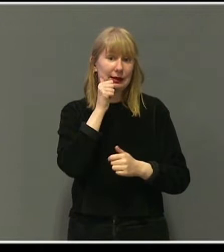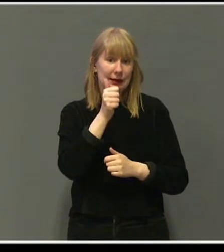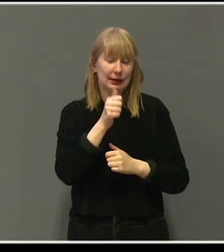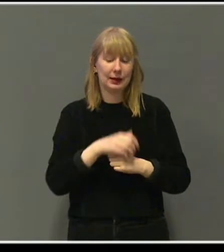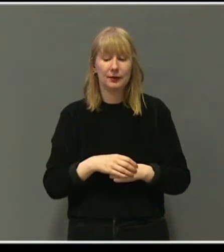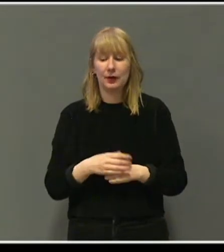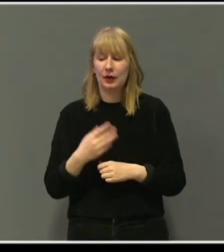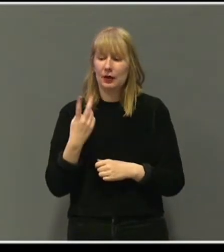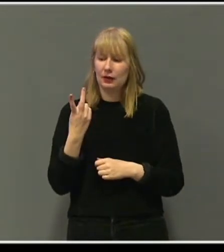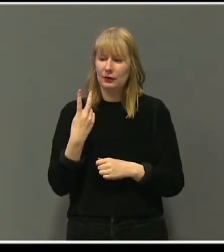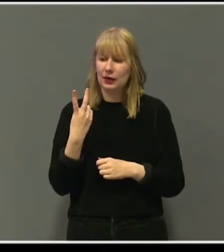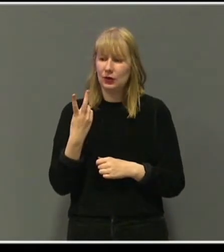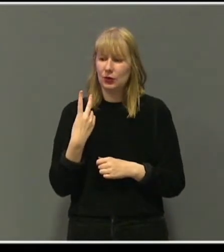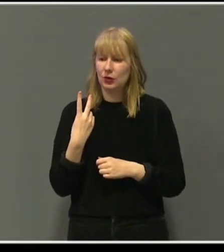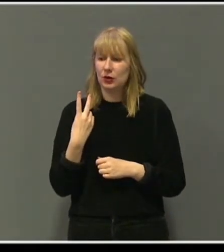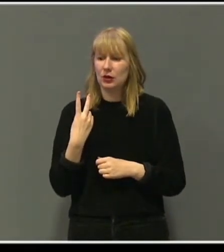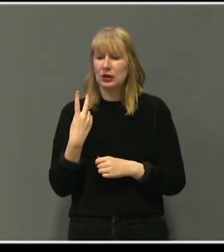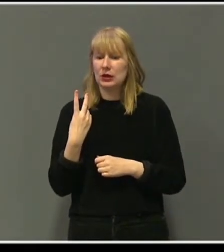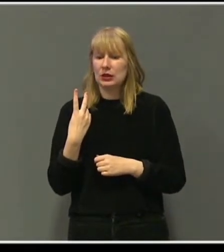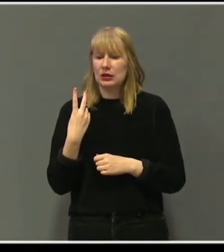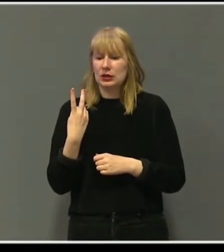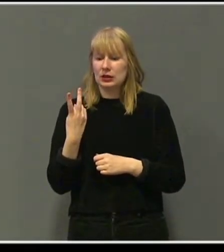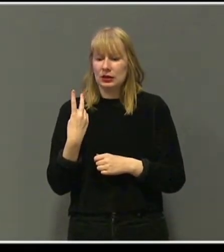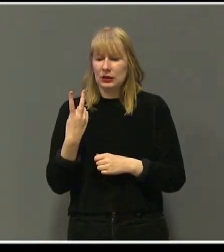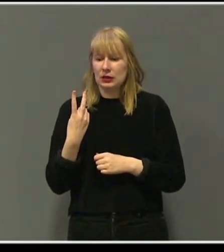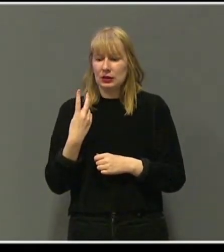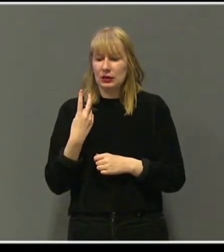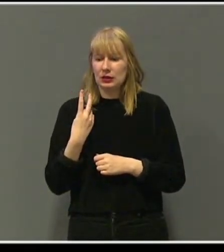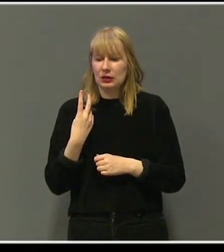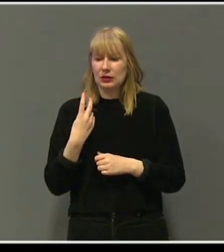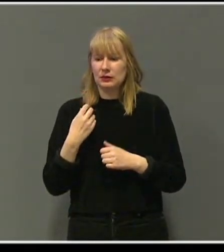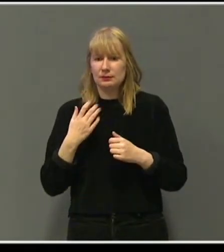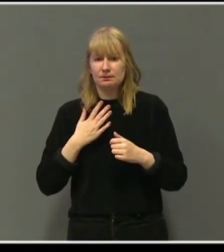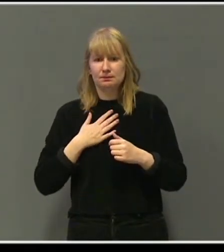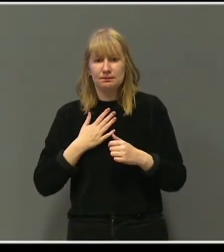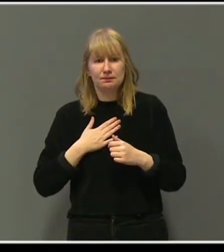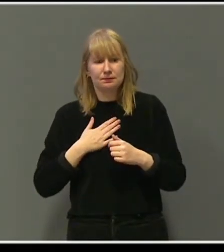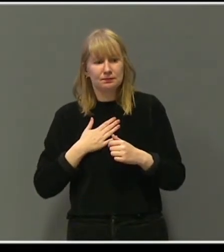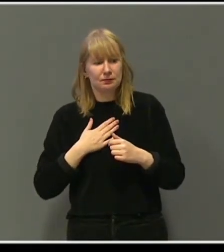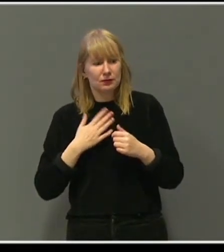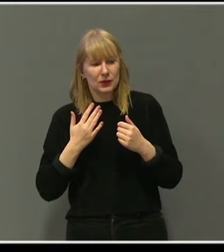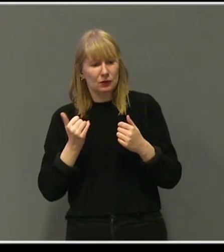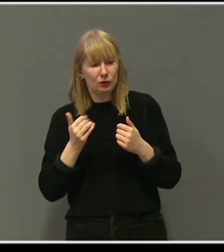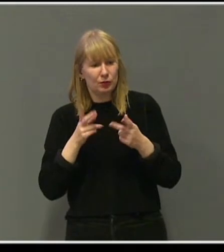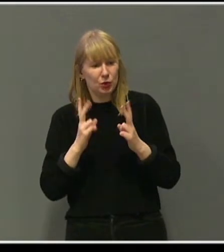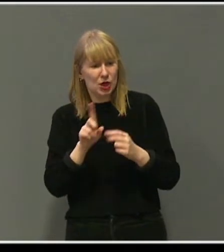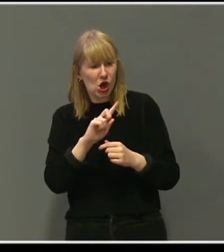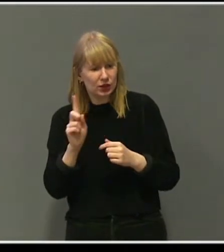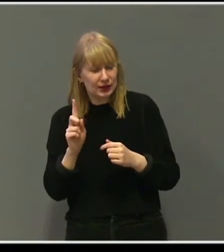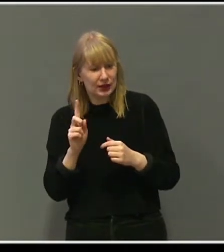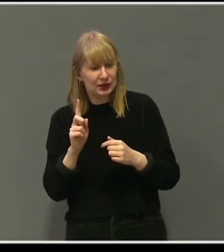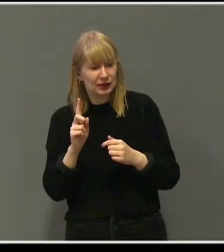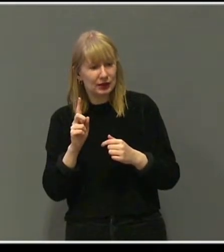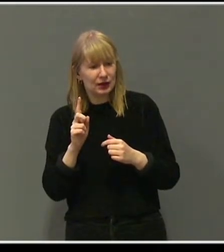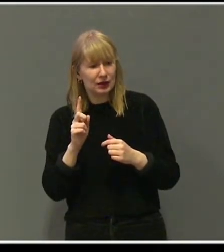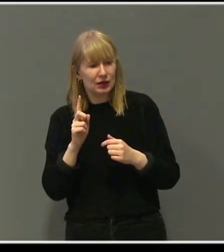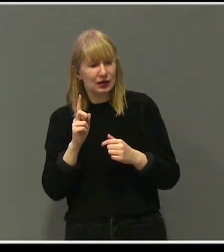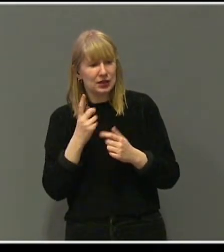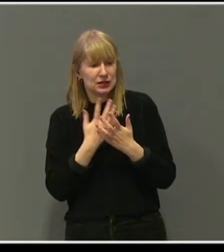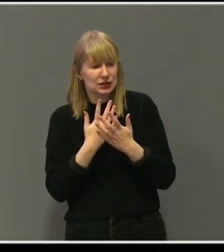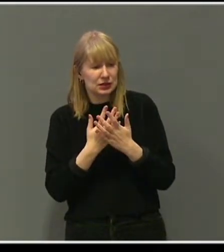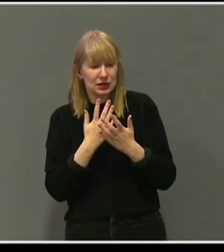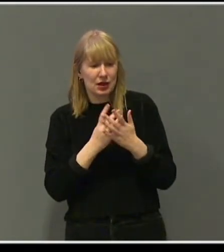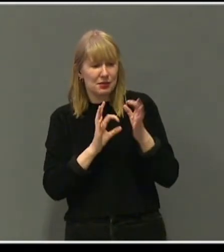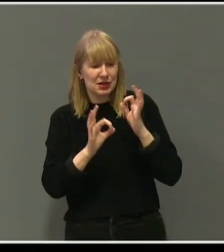Både Trude og jeg var på dette tidspunktet begynt å bli ganske utålmodige. Hvorfor skulle vi bruke så mye tid til å snakke om alle disse medisinske